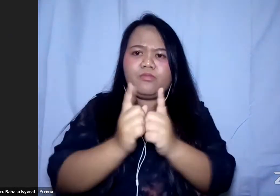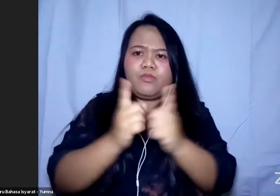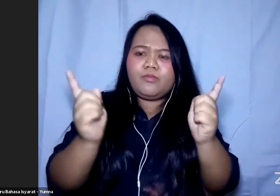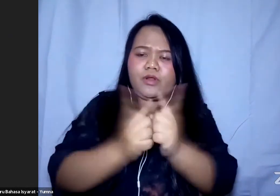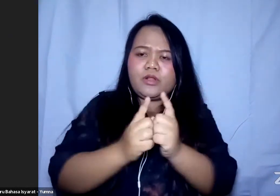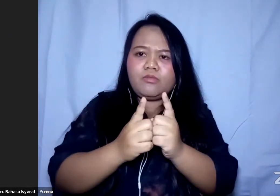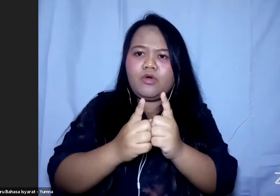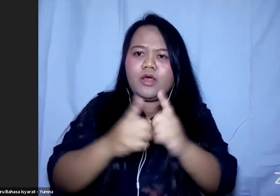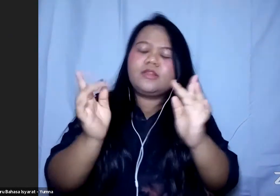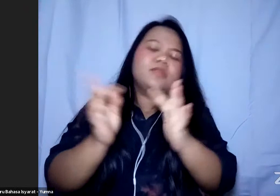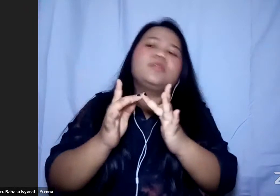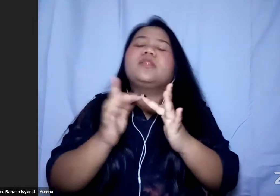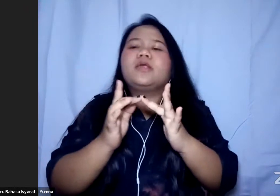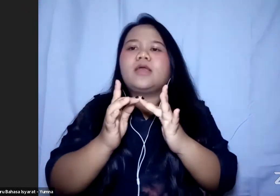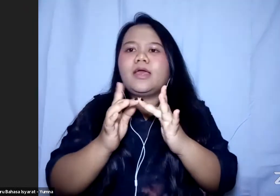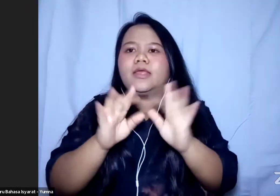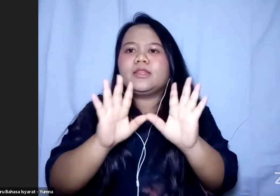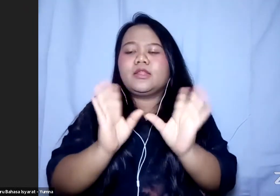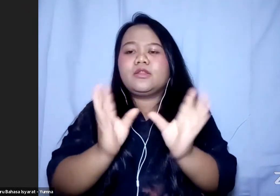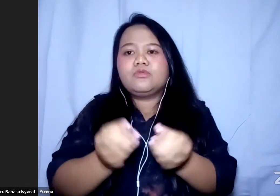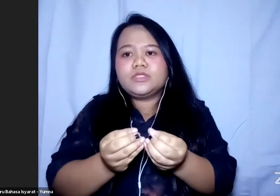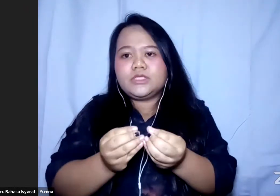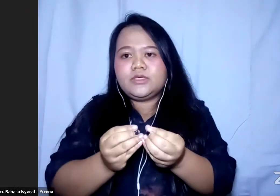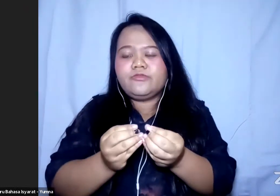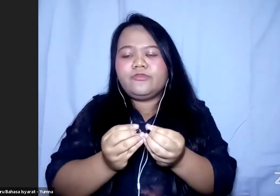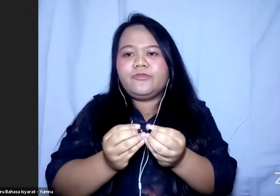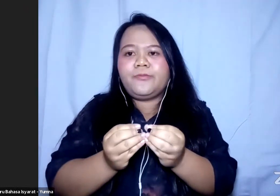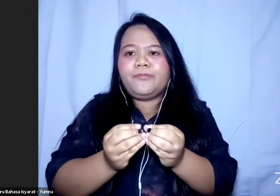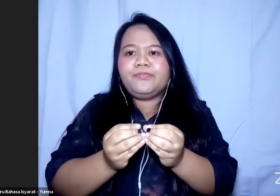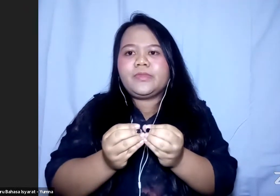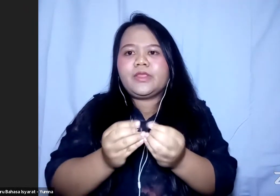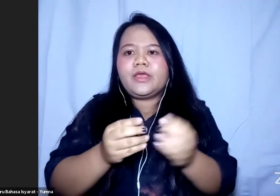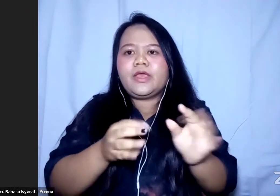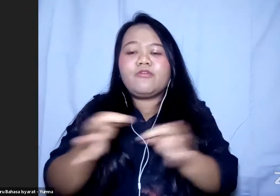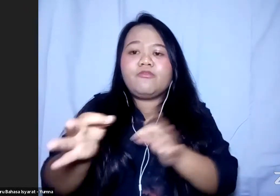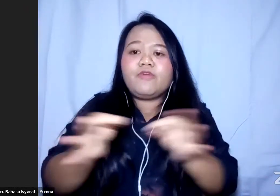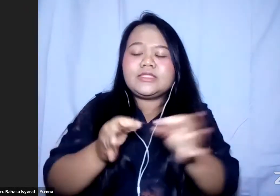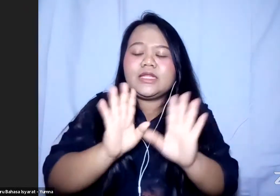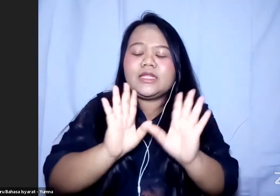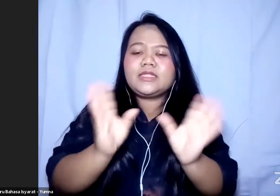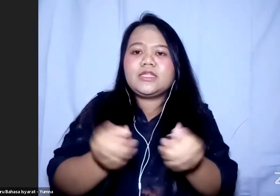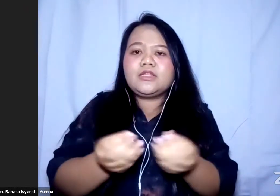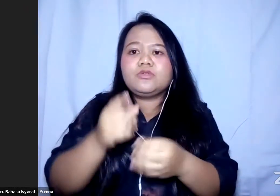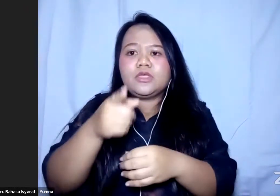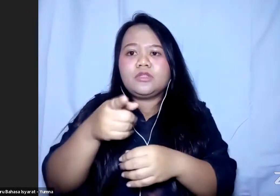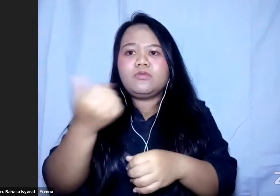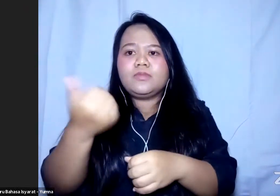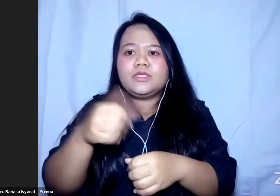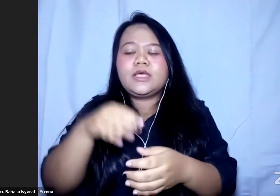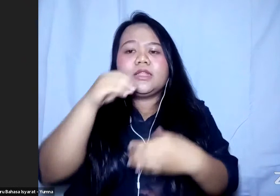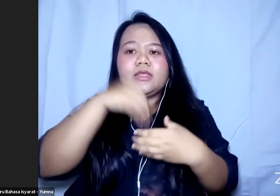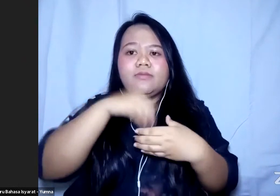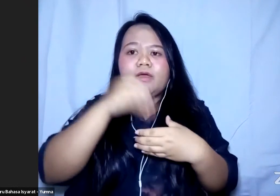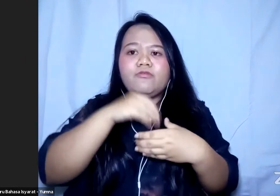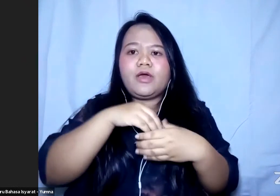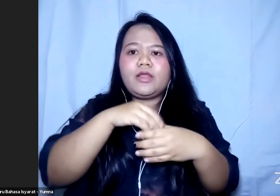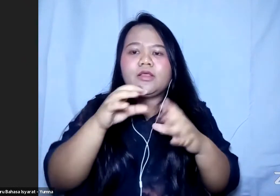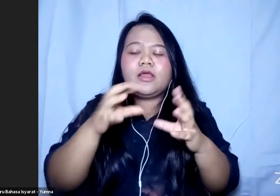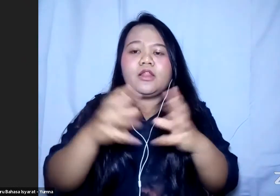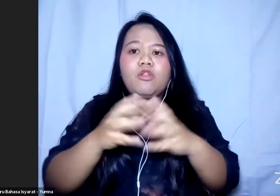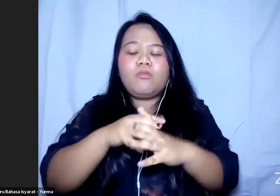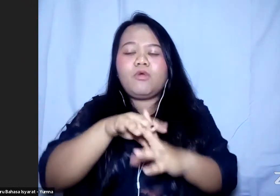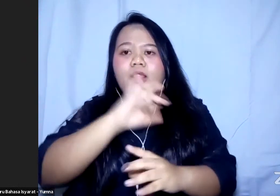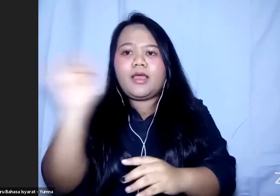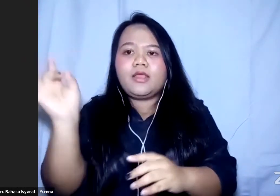inklusi sebetulnya Fasilitas yang inklusi itu juga bisa dimanfaatkan kelompok lain Misalnya